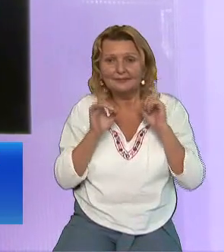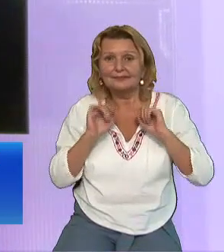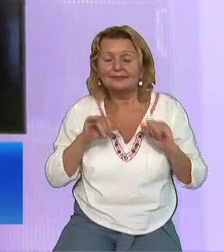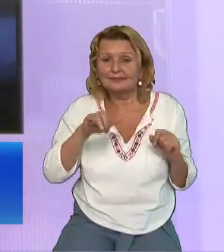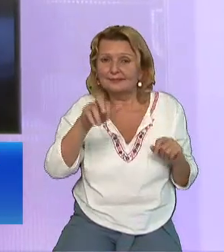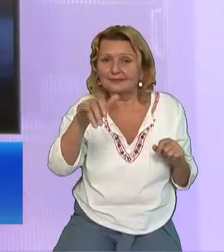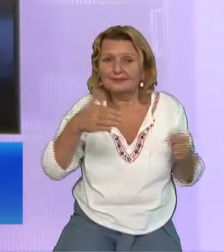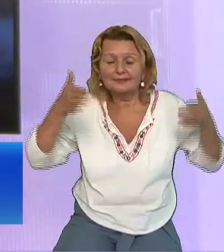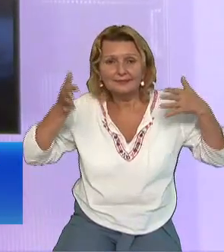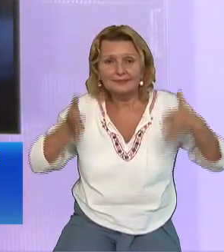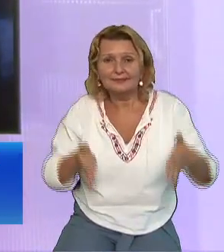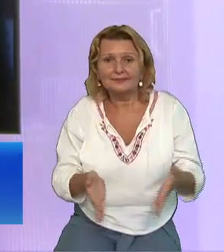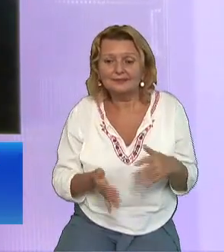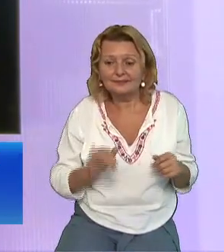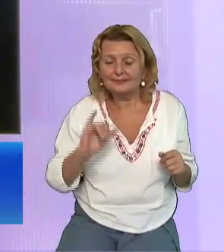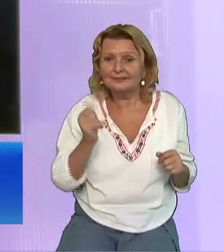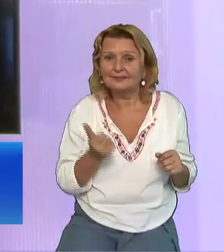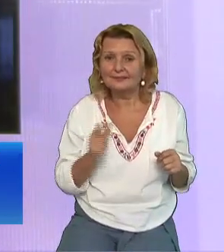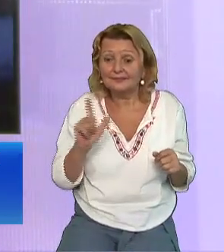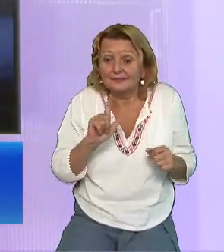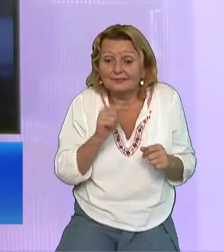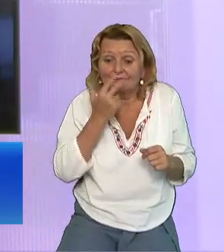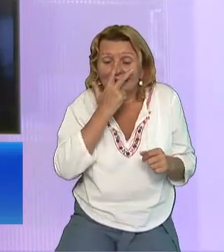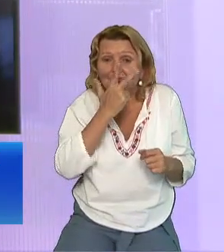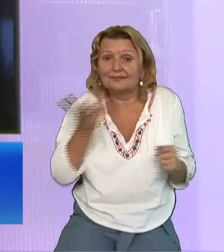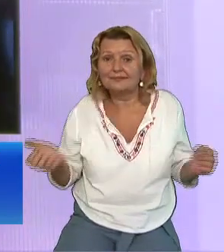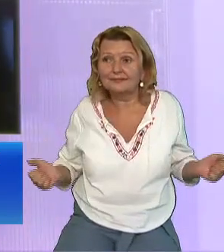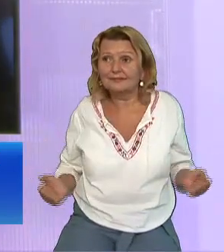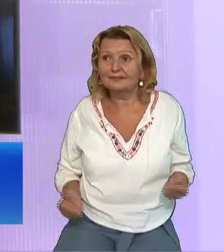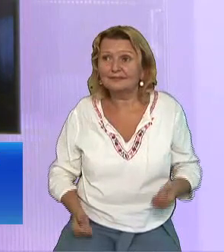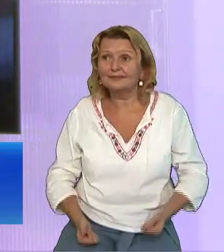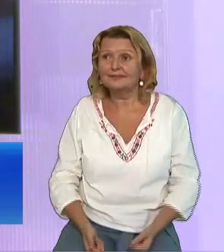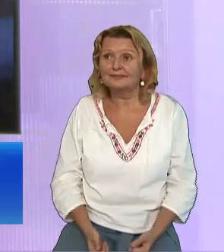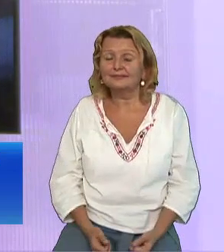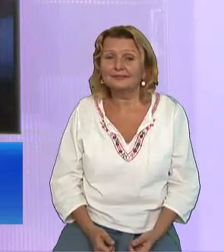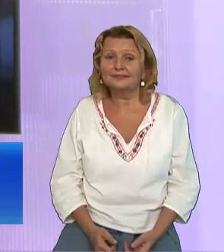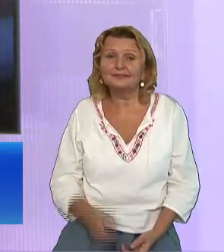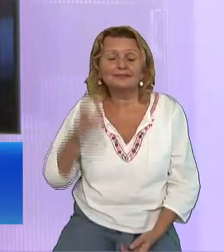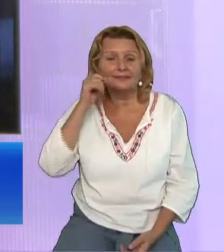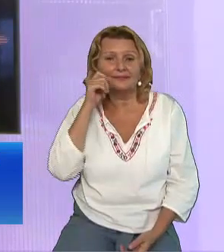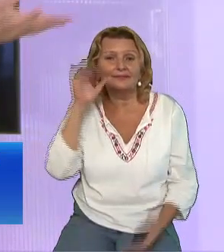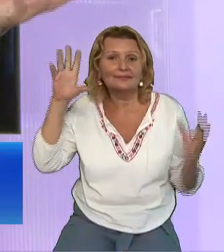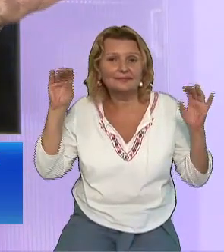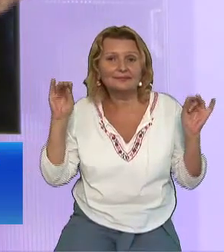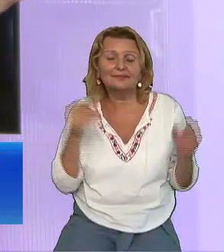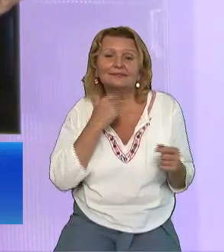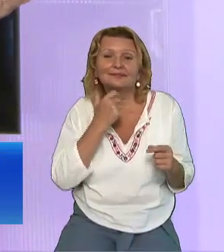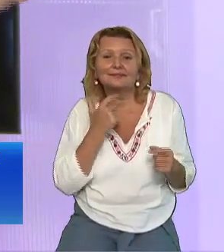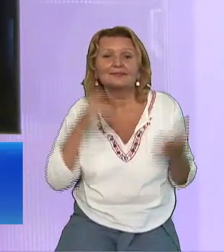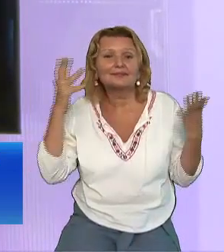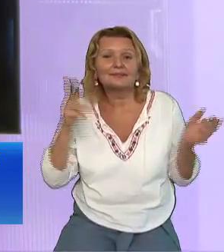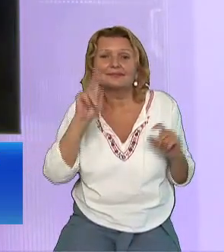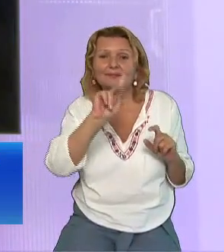Vin până în ziua de astăzi Ateii înaintea tuturor și zic Dacă nu l-ai văzut pe Dumnezeu Nu l-ai pus mâna pe el Nu există